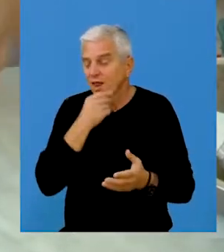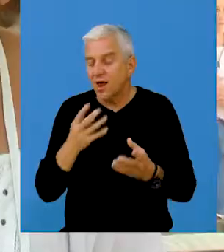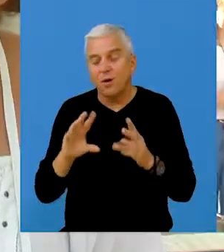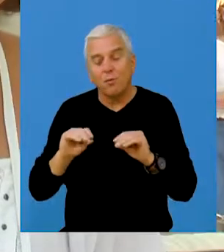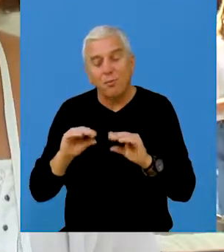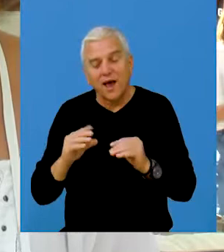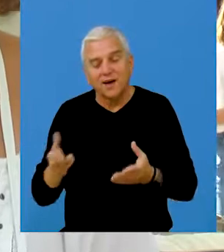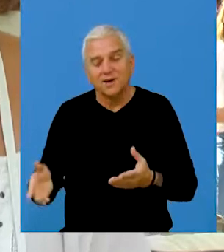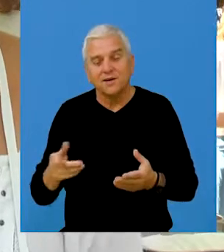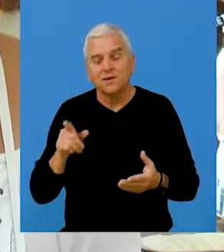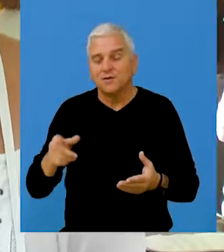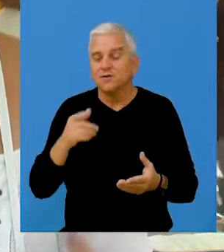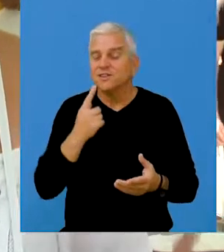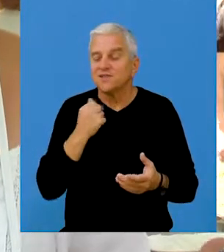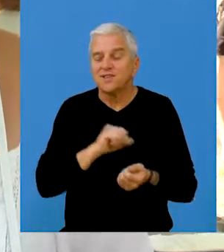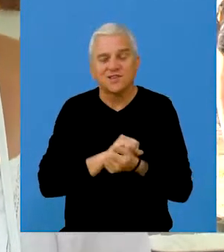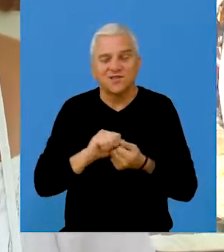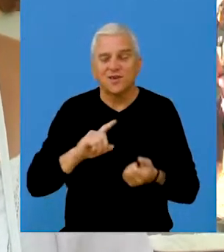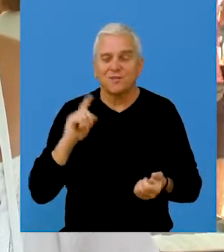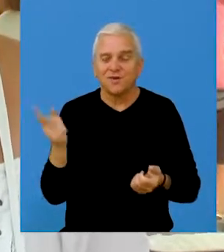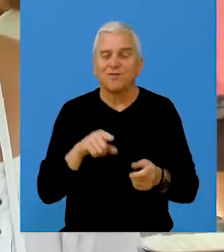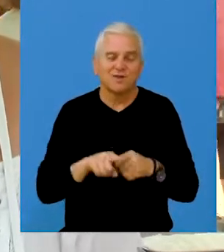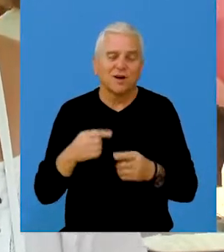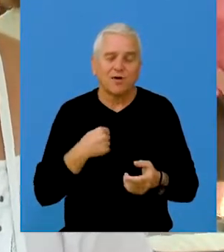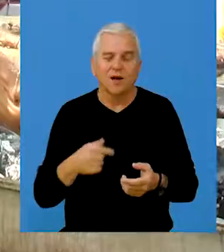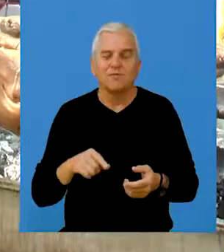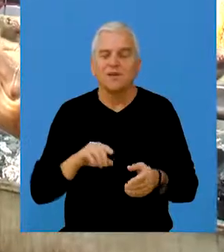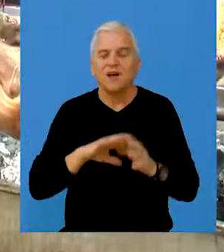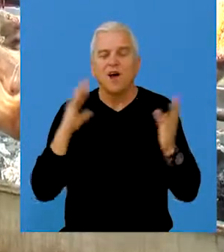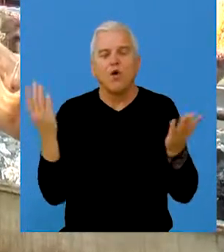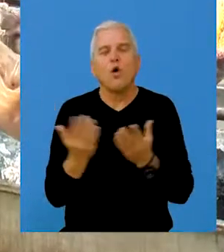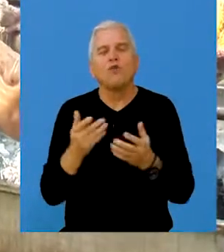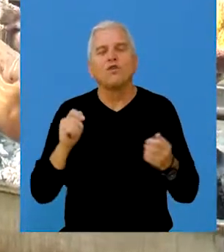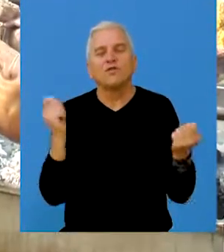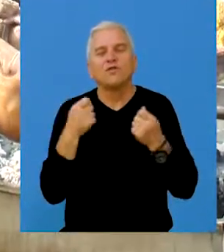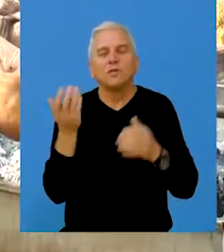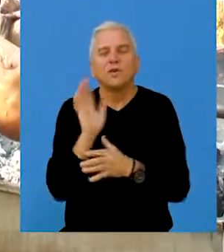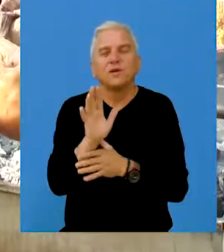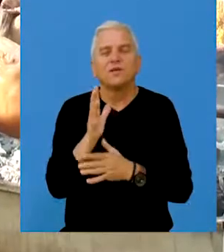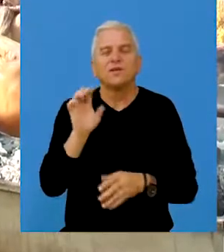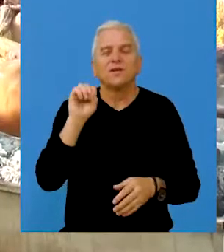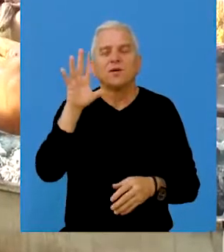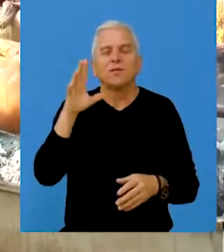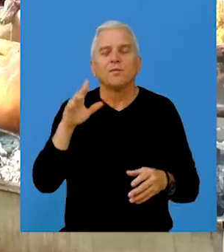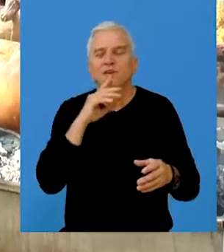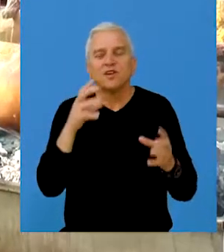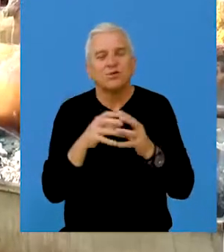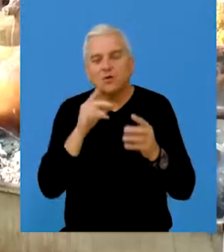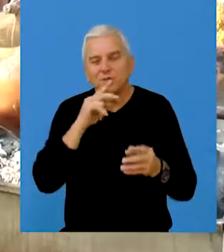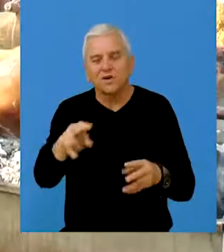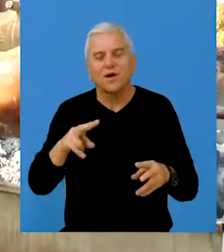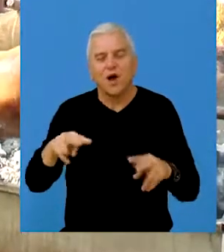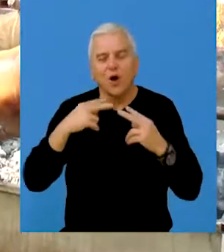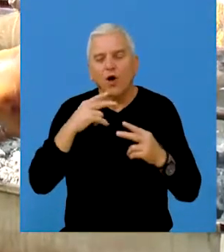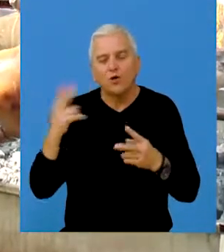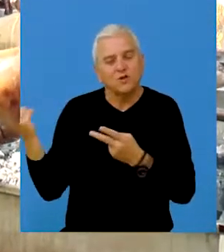bude lepo mekano i da se to svima sviđa kao i nama. U okviru festivala predstavila se pet restorana, pa su